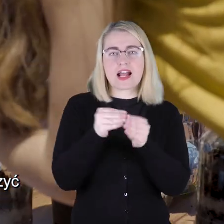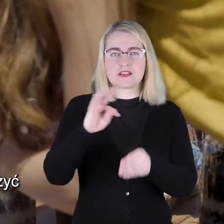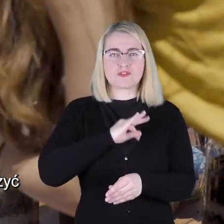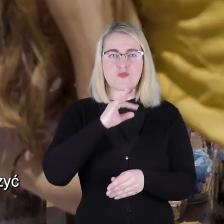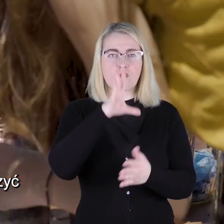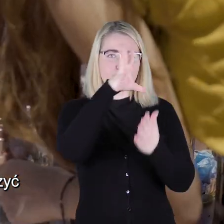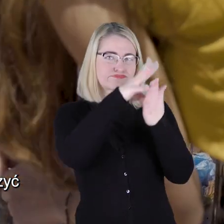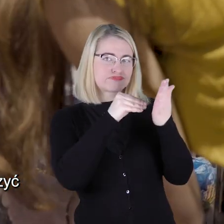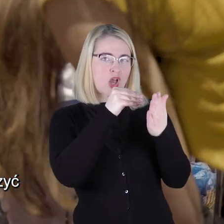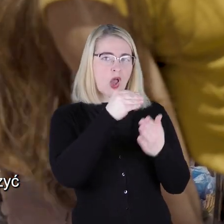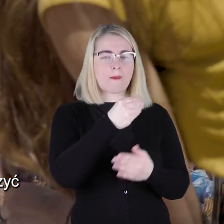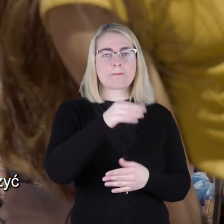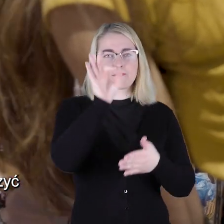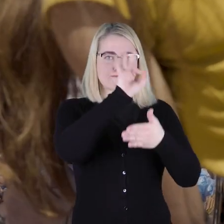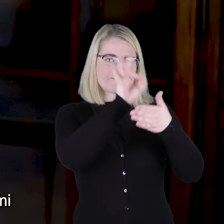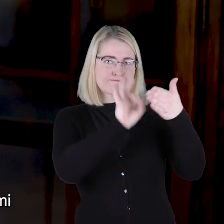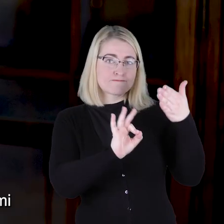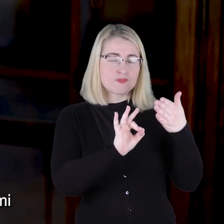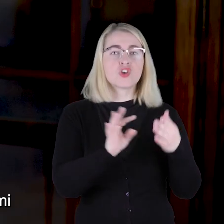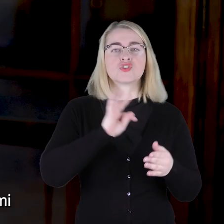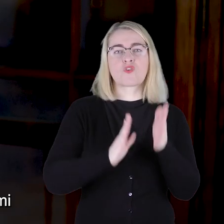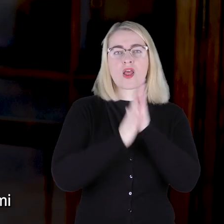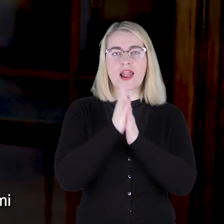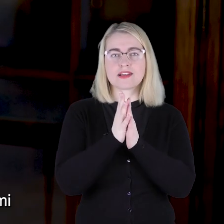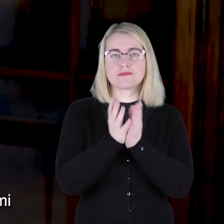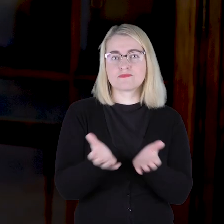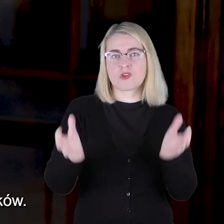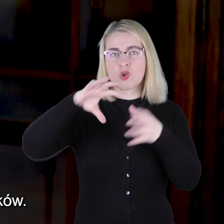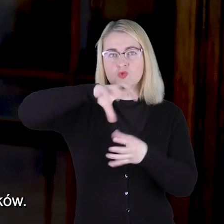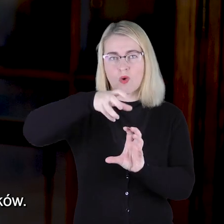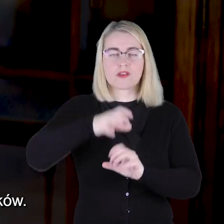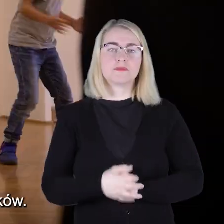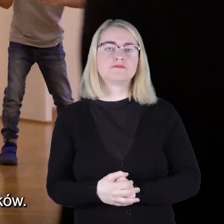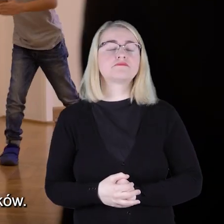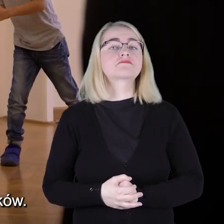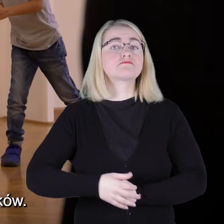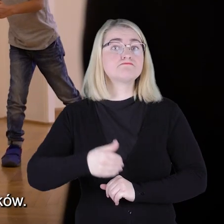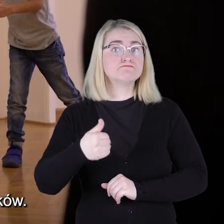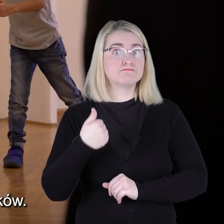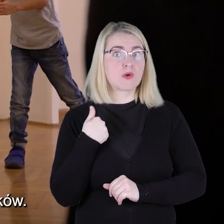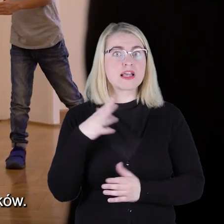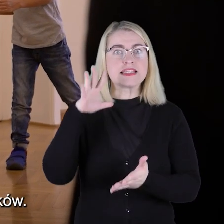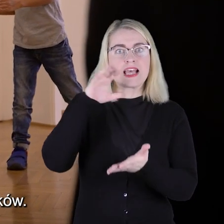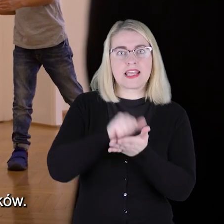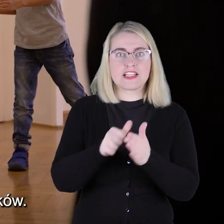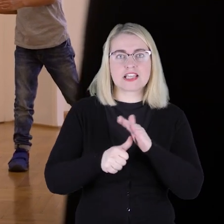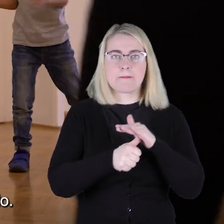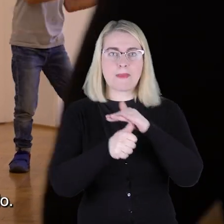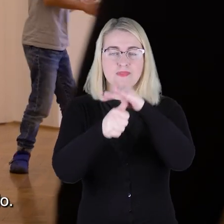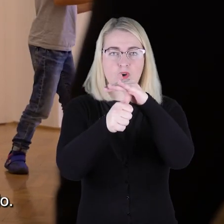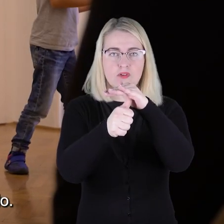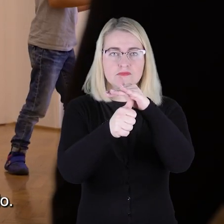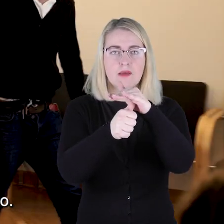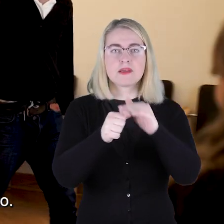stworzyć swój własny las w słoiku. W czasie zajęć z mentorami stawialiśmy na to, żeby zarażali pasją uczestników.